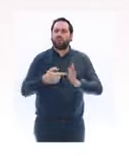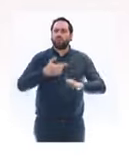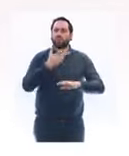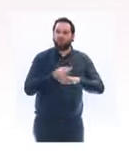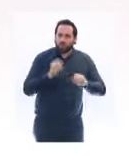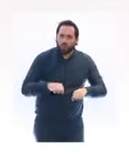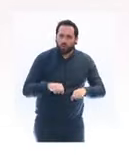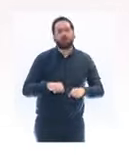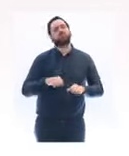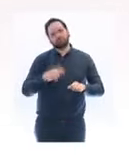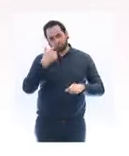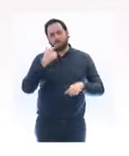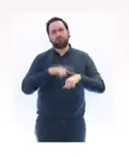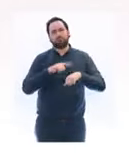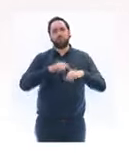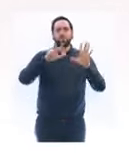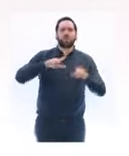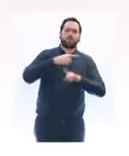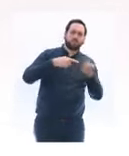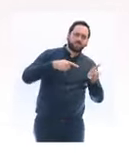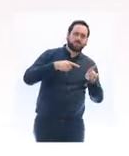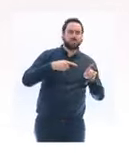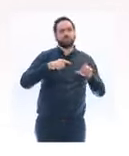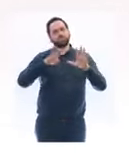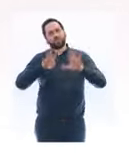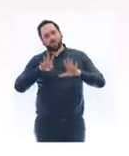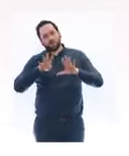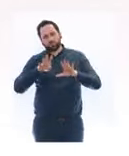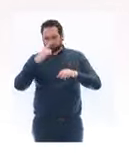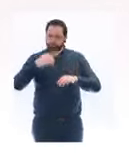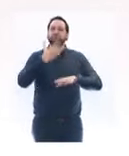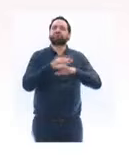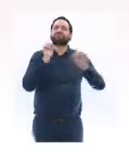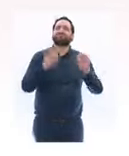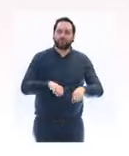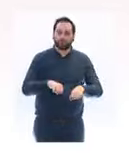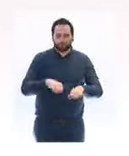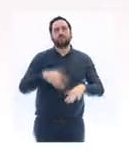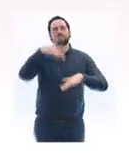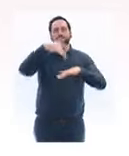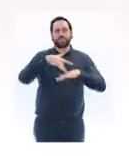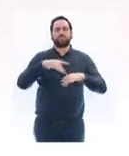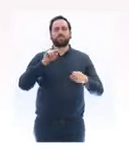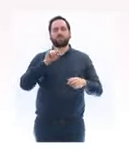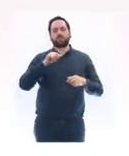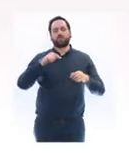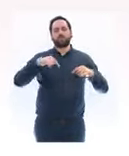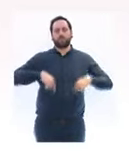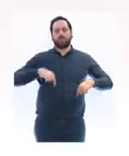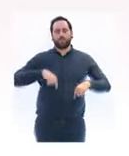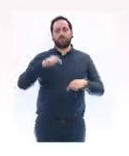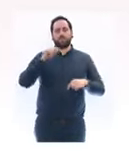sur le site .gouv.fr. Je vous remercie de votre attention et je vous dis à très bientôt parce que, bien entendu,